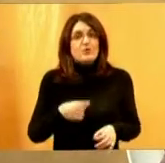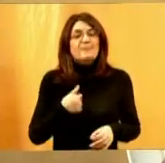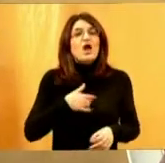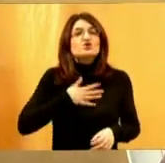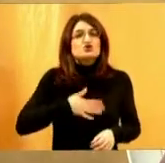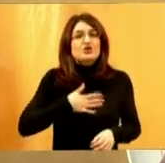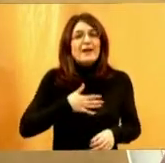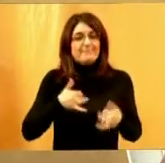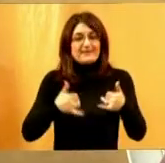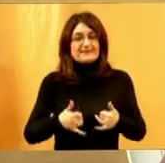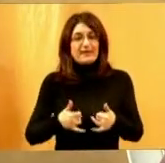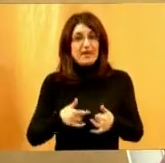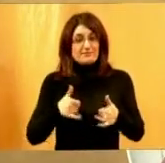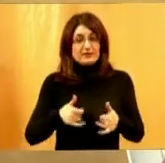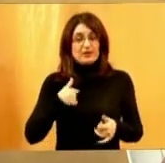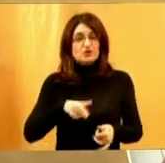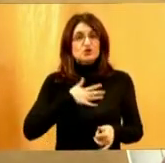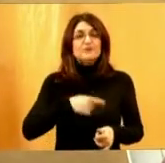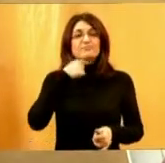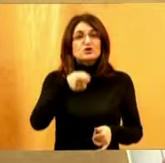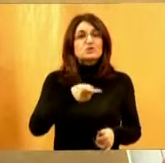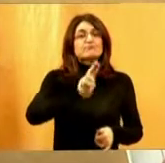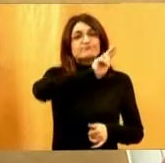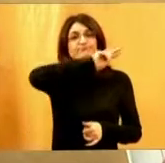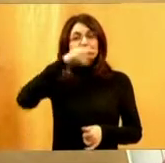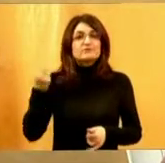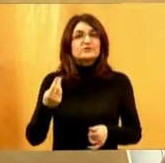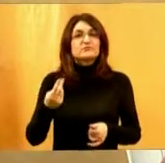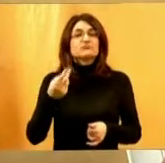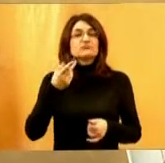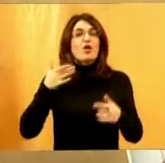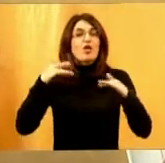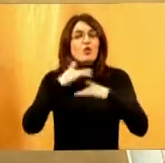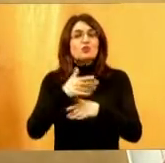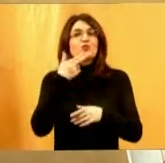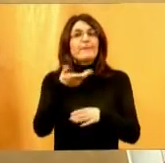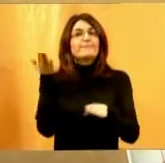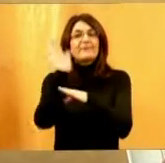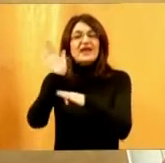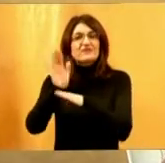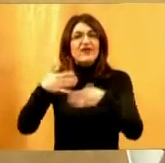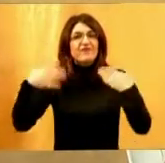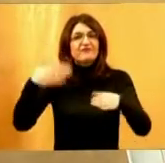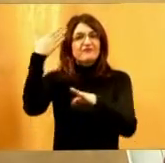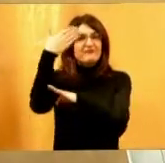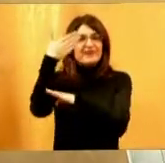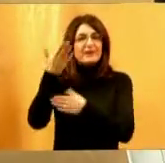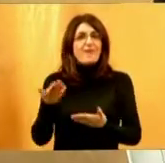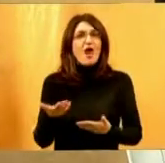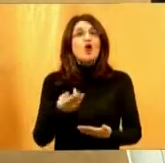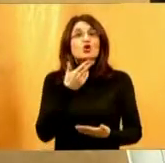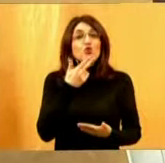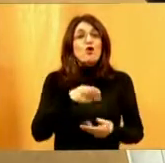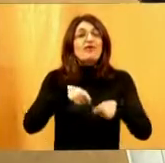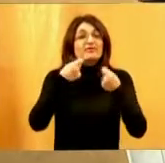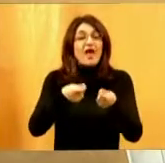želim odavde iz ove stolice pozvati neke ljude, predstavnika nekih firmi jel imate takve koji